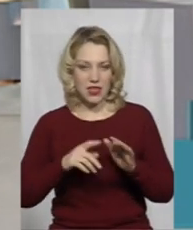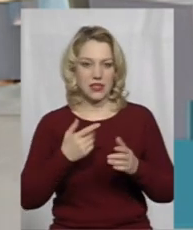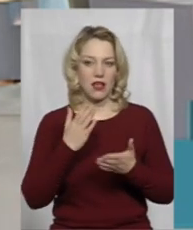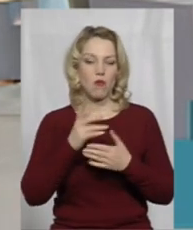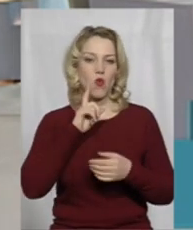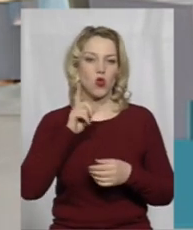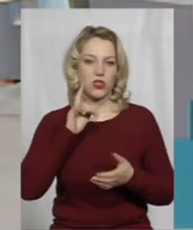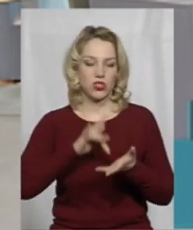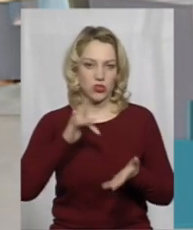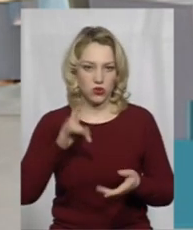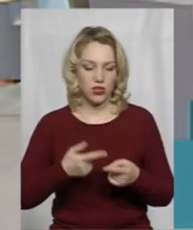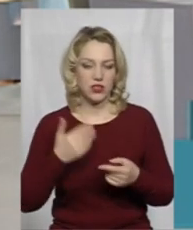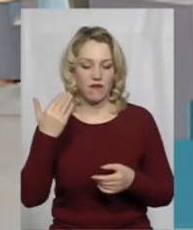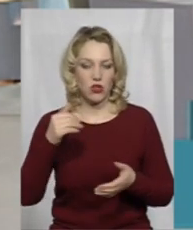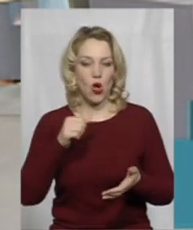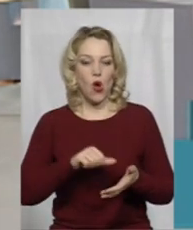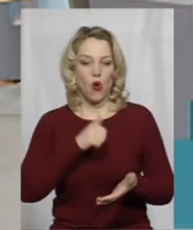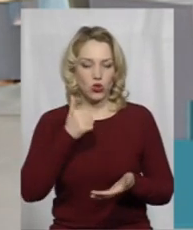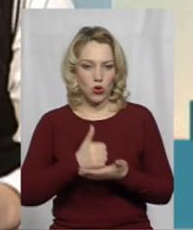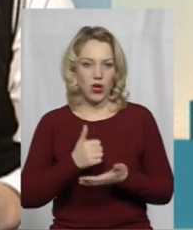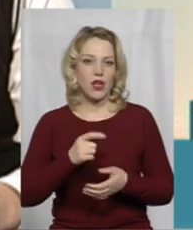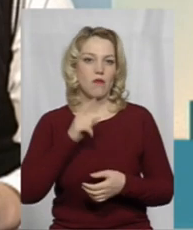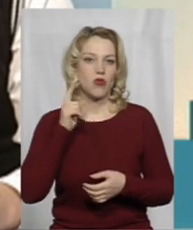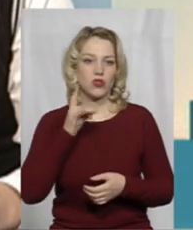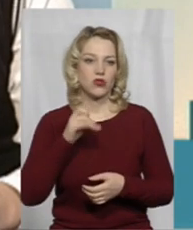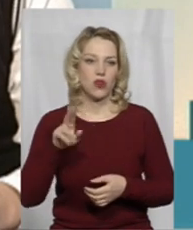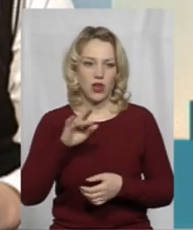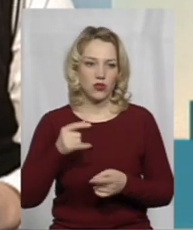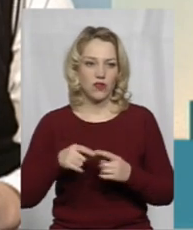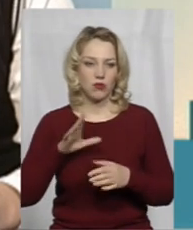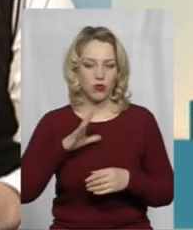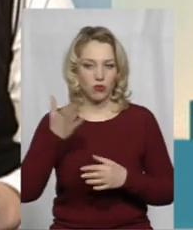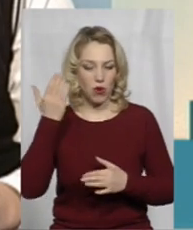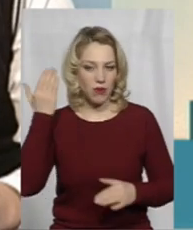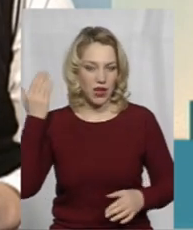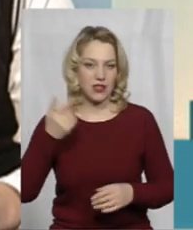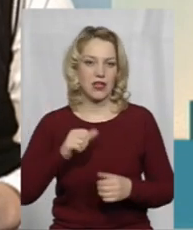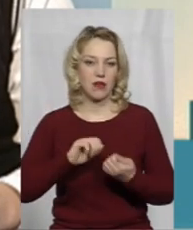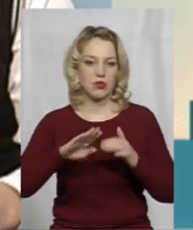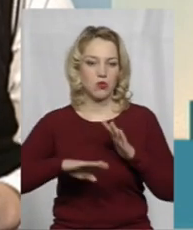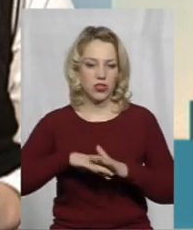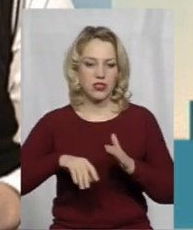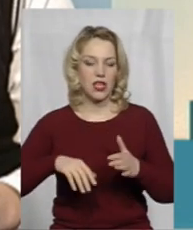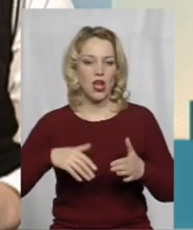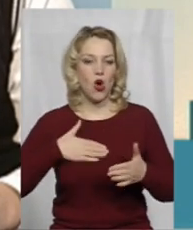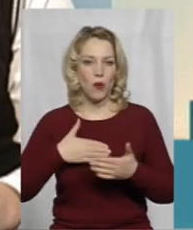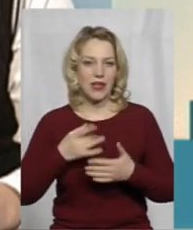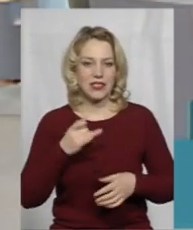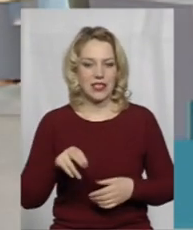очолює цю раду. Він був теж в попередньому скликанню в Кам'янець-Подільській громадській раді.